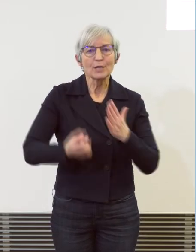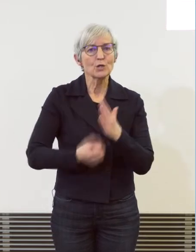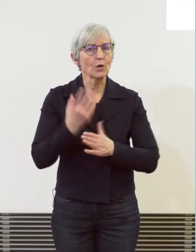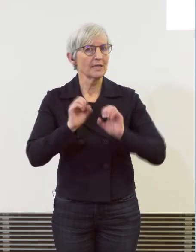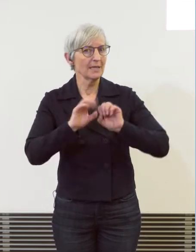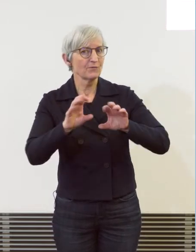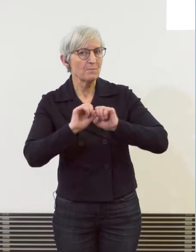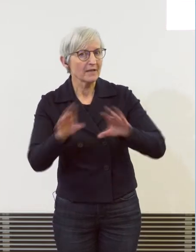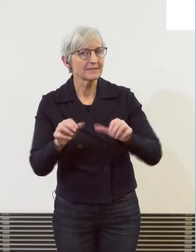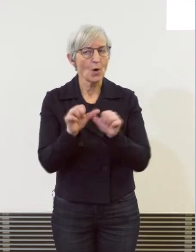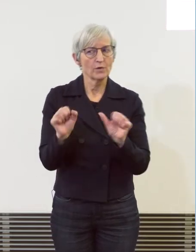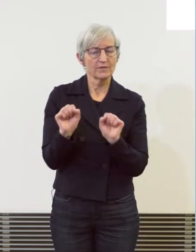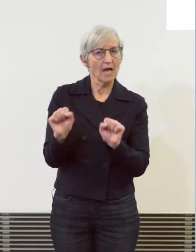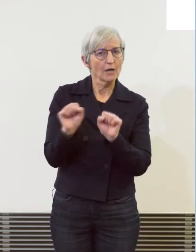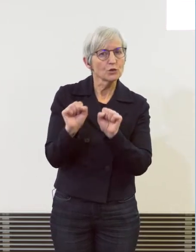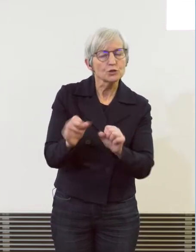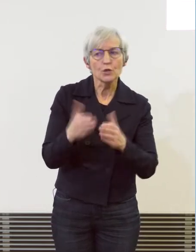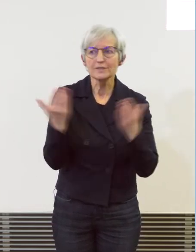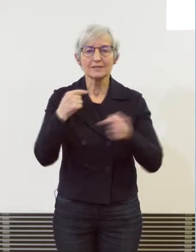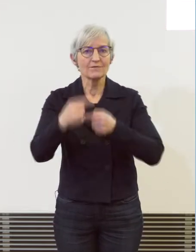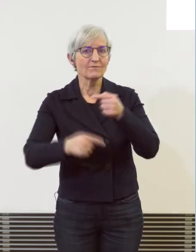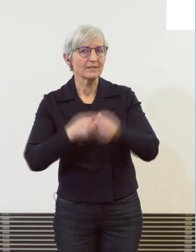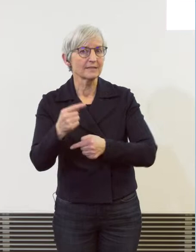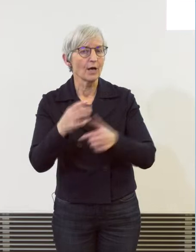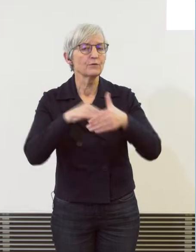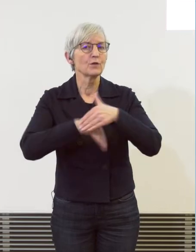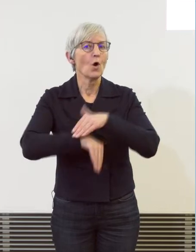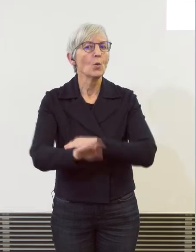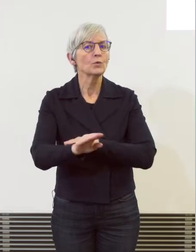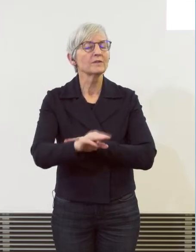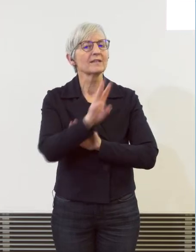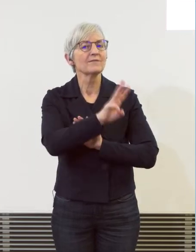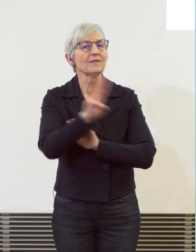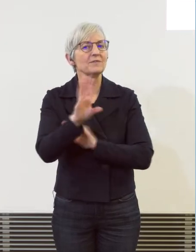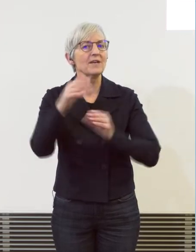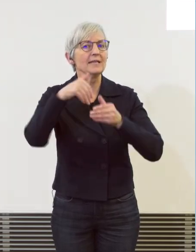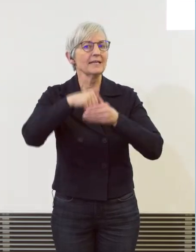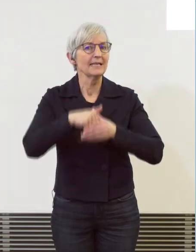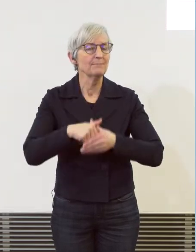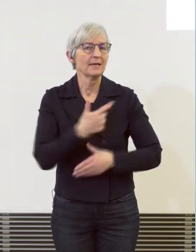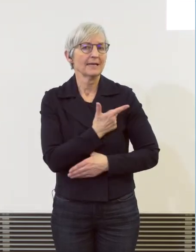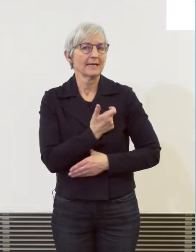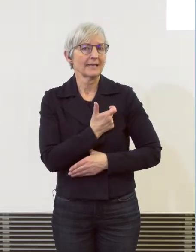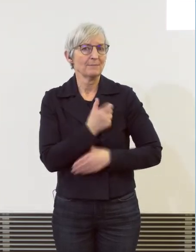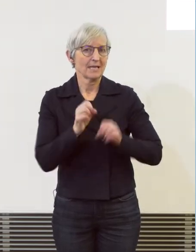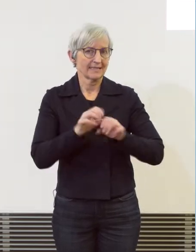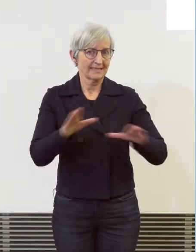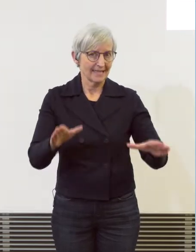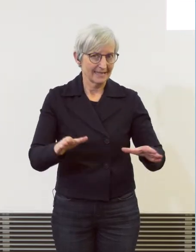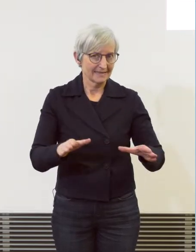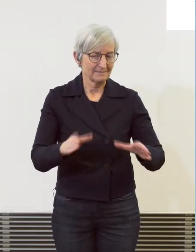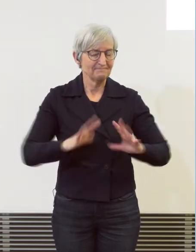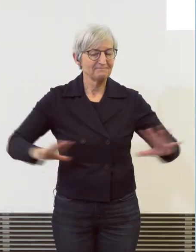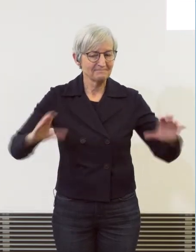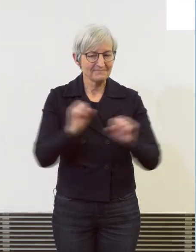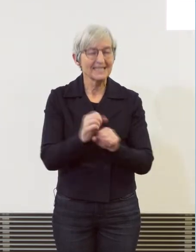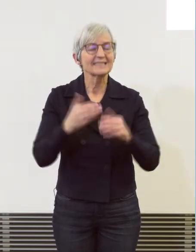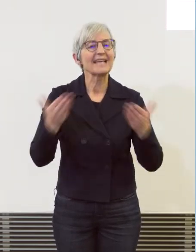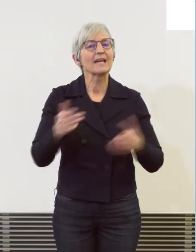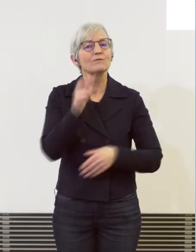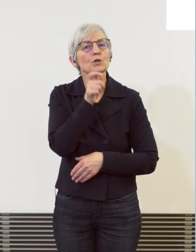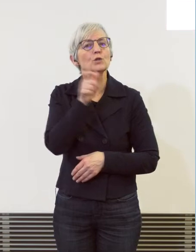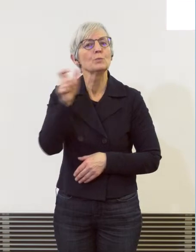auch wie man sich schützen kann. Mit diesem Appell übergebe ich gerne meine Kollegin von der Stadtpolizei Andrea Jurg.